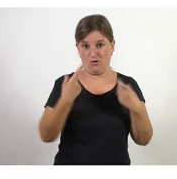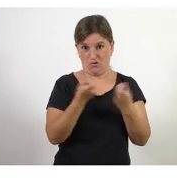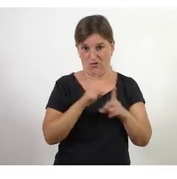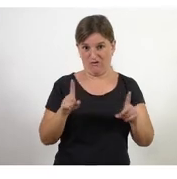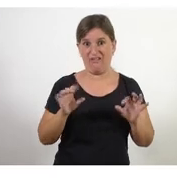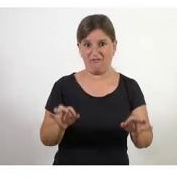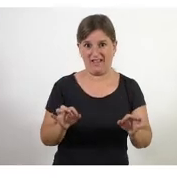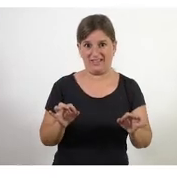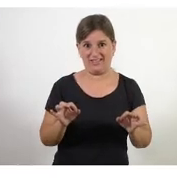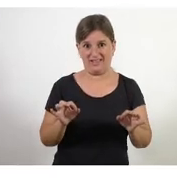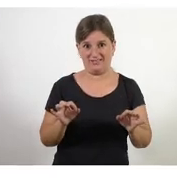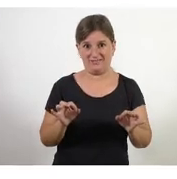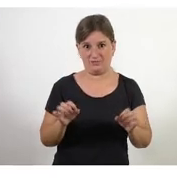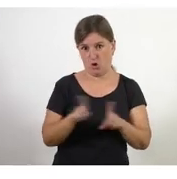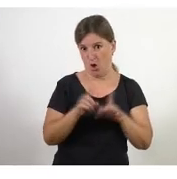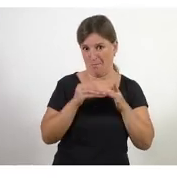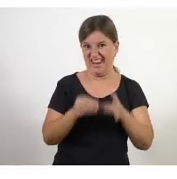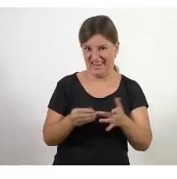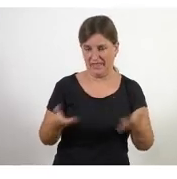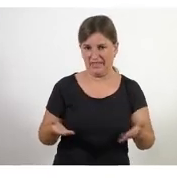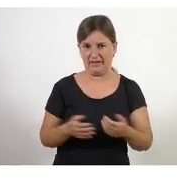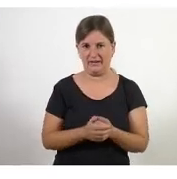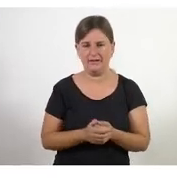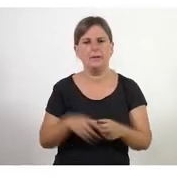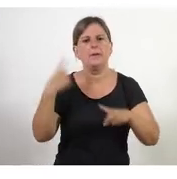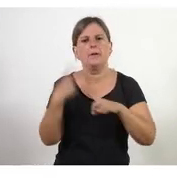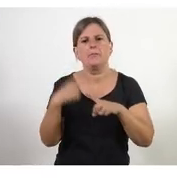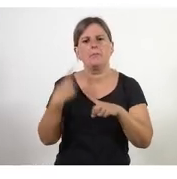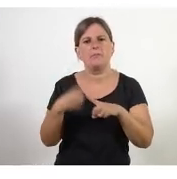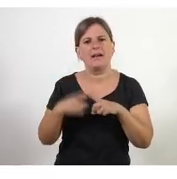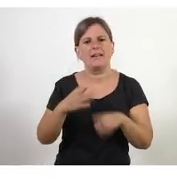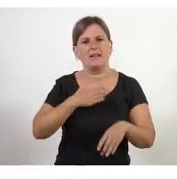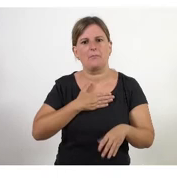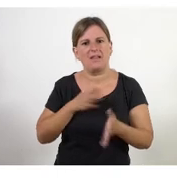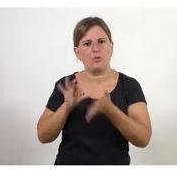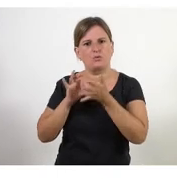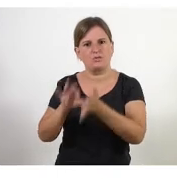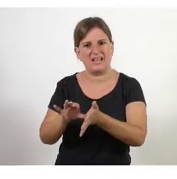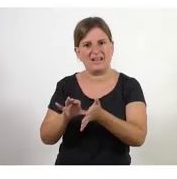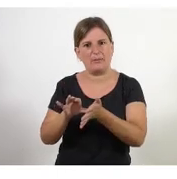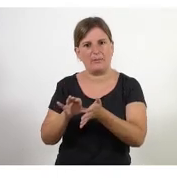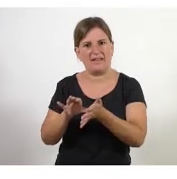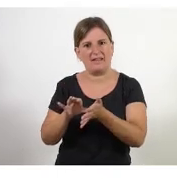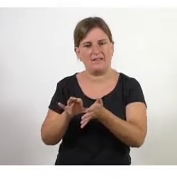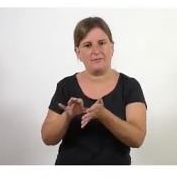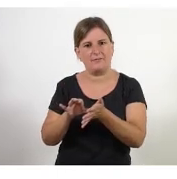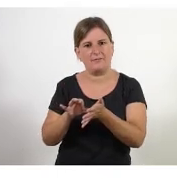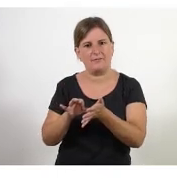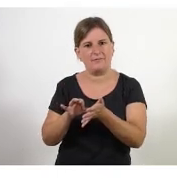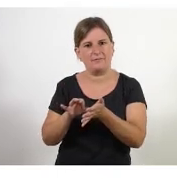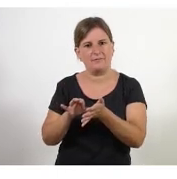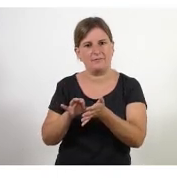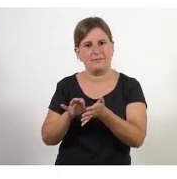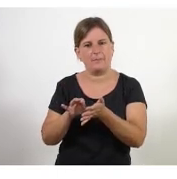que estem el servei el nostre servei fisiològicament parlat amb tota la incomoditat